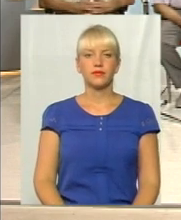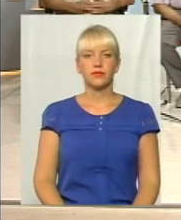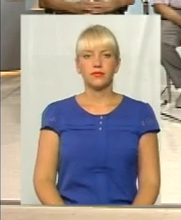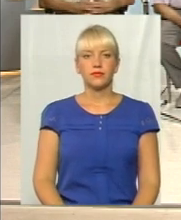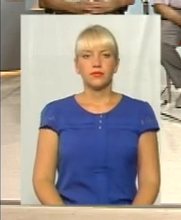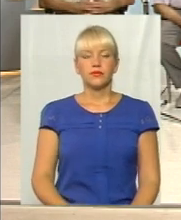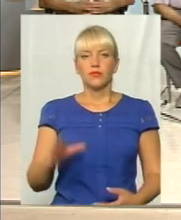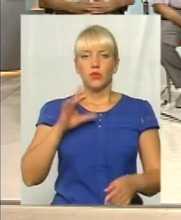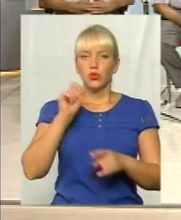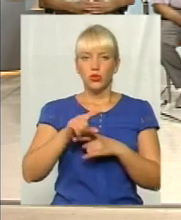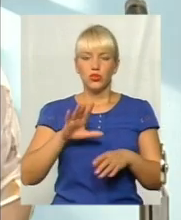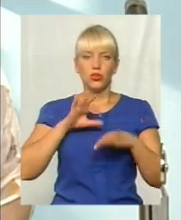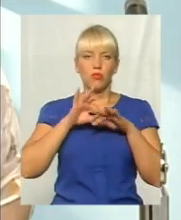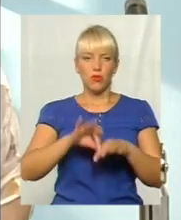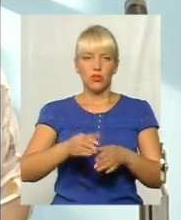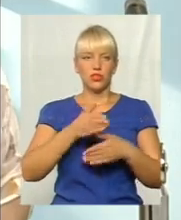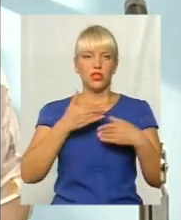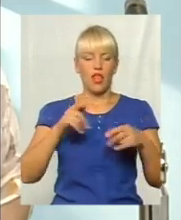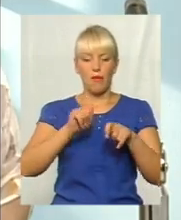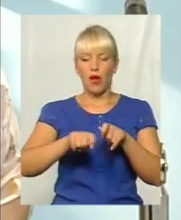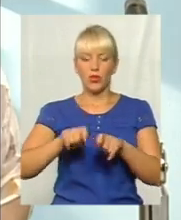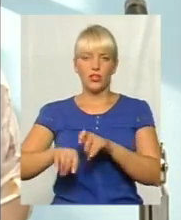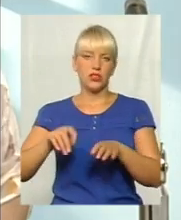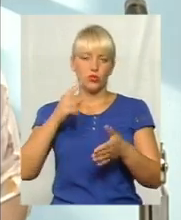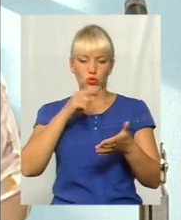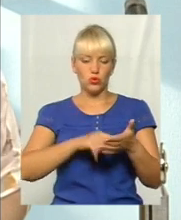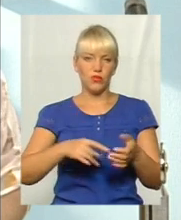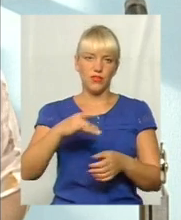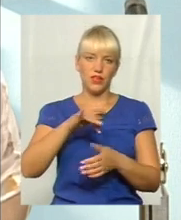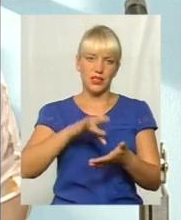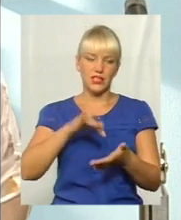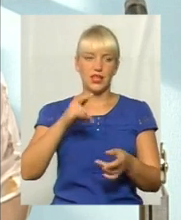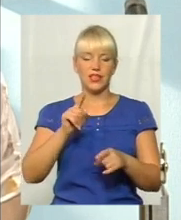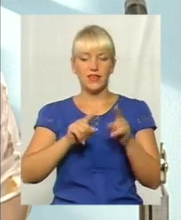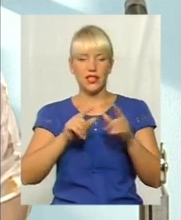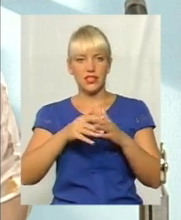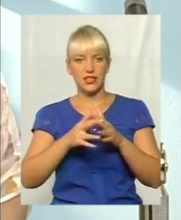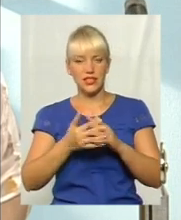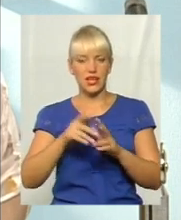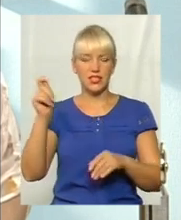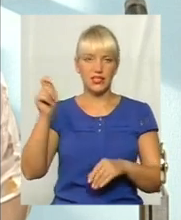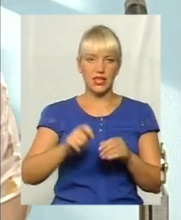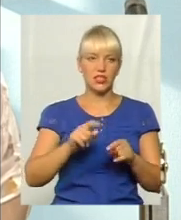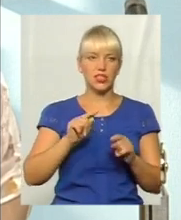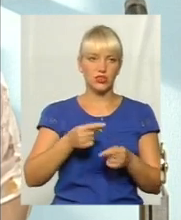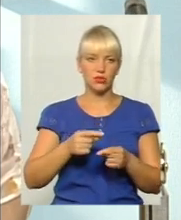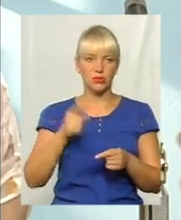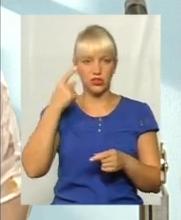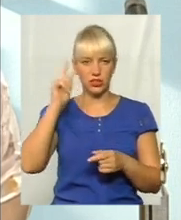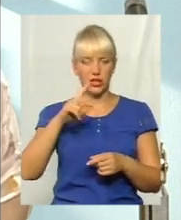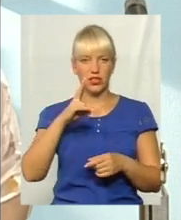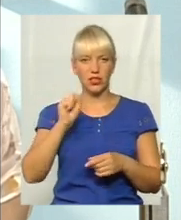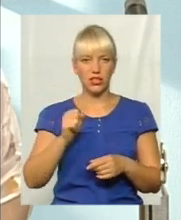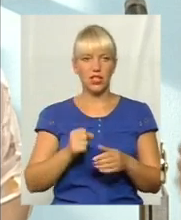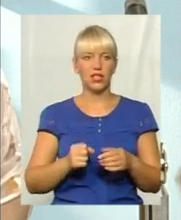Було доручено нам проводити аудити доступності в райцентрі, деякі села заїжджали. То ви знаєте, на